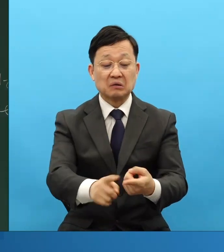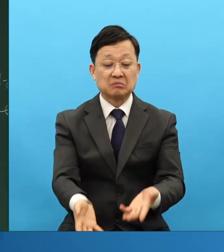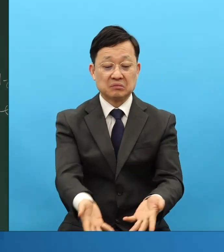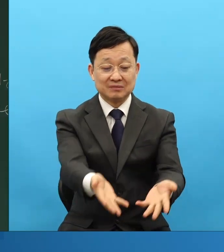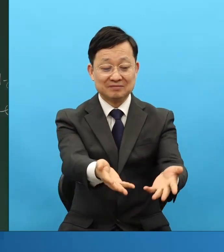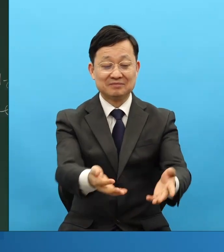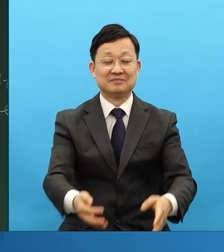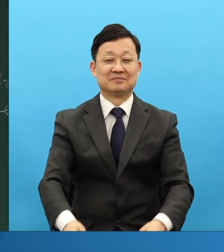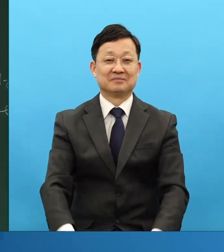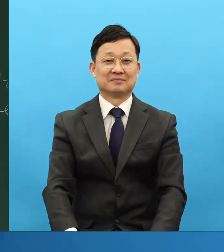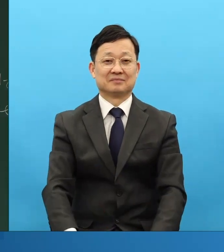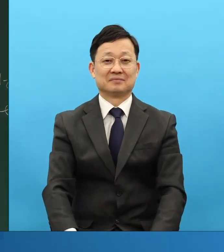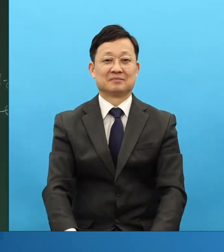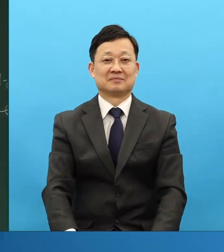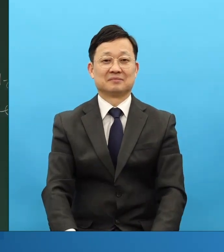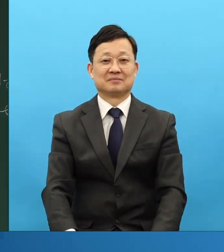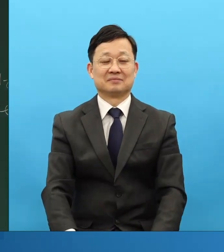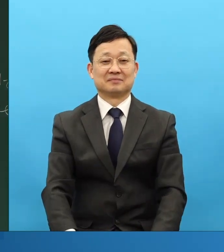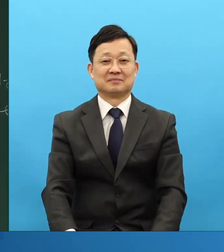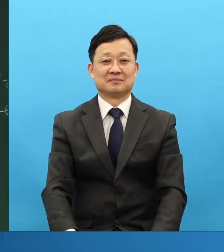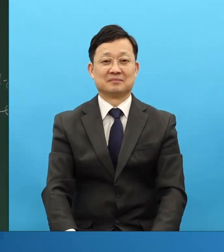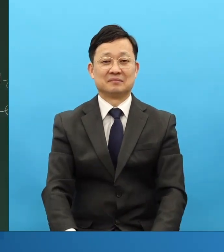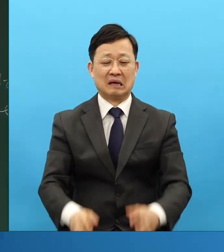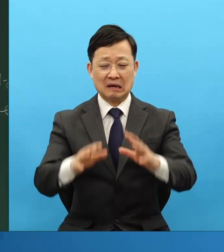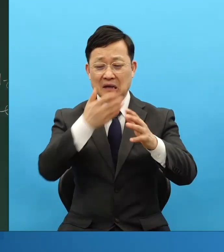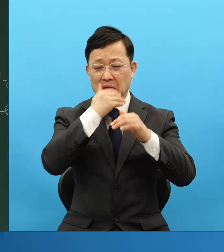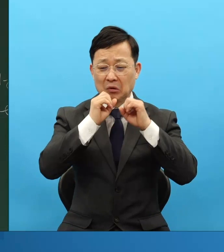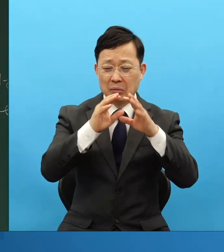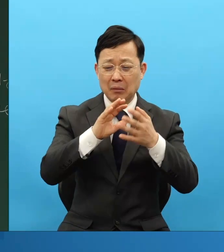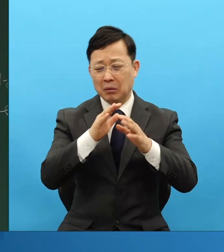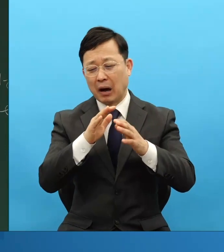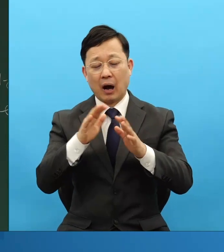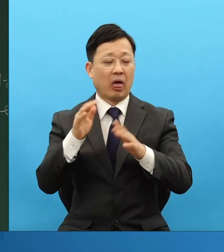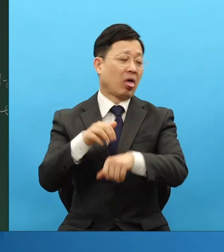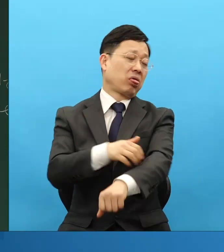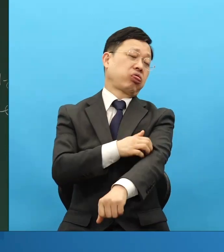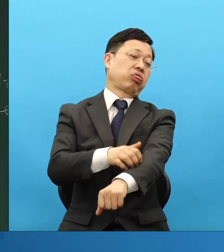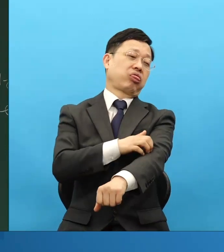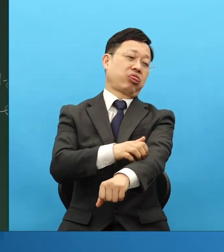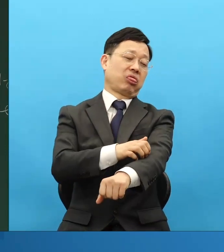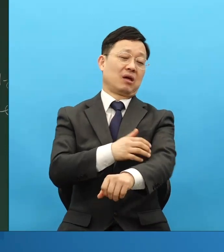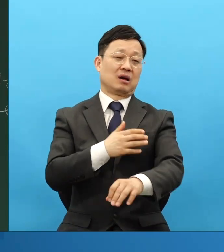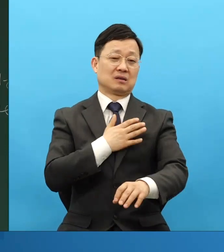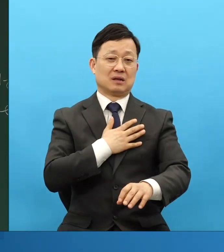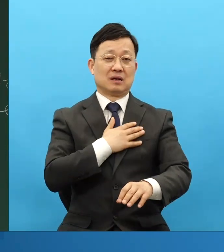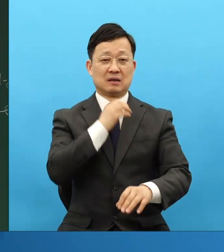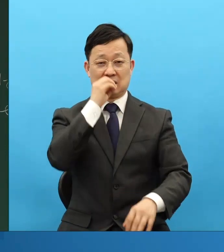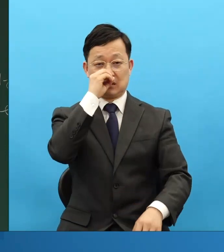그렇죠. 그럼 밥 먹어야 돼요. 아이고 마 세계보험 먹어. 지금 내가 그냥